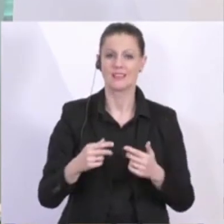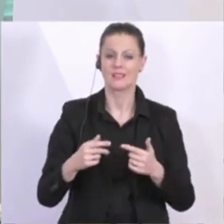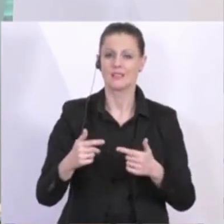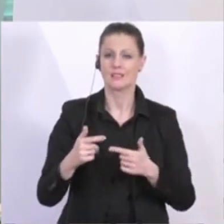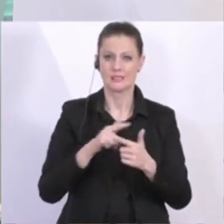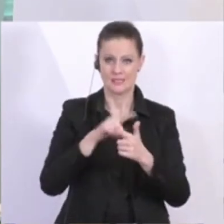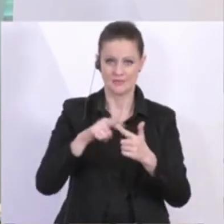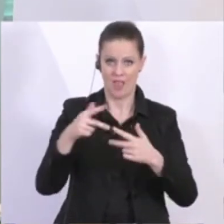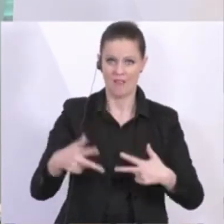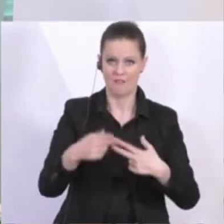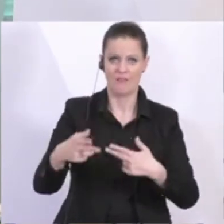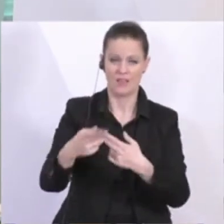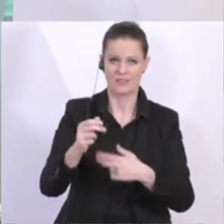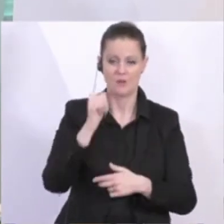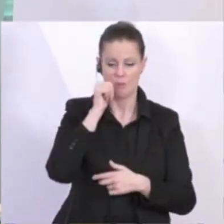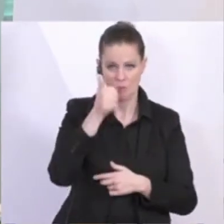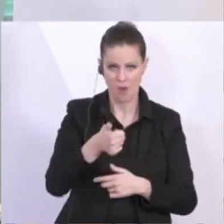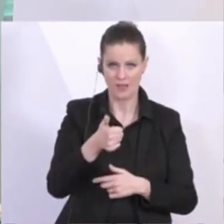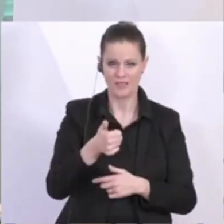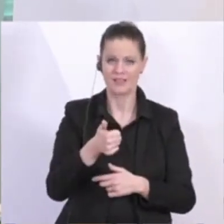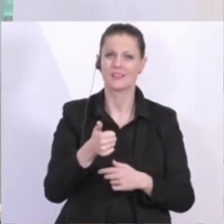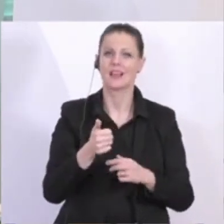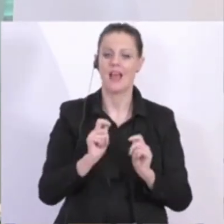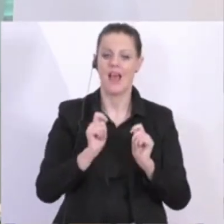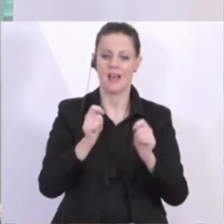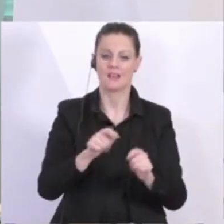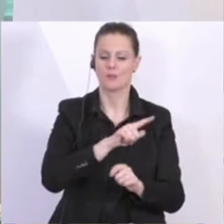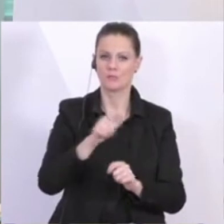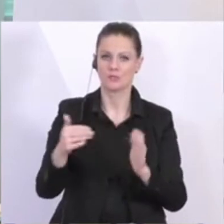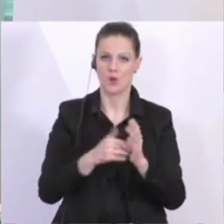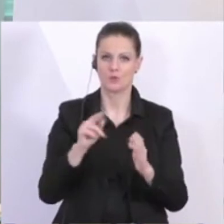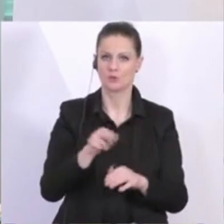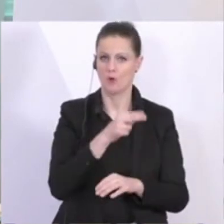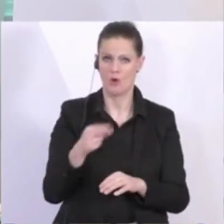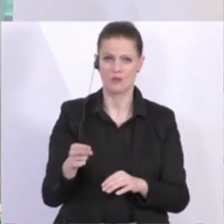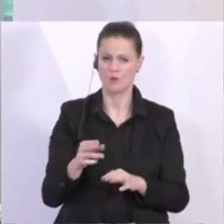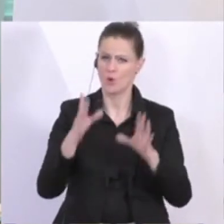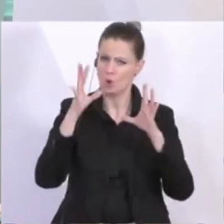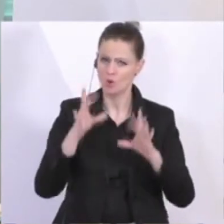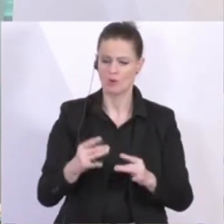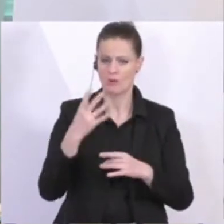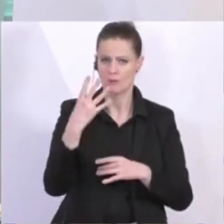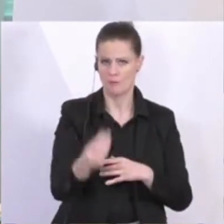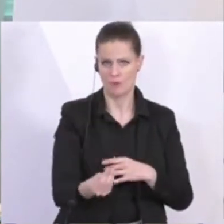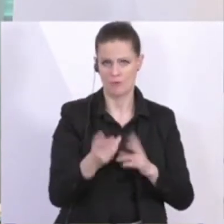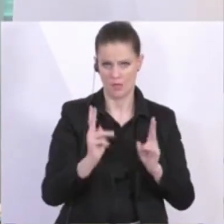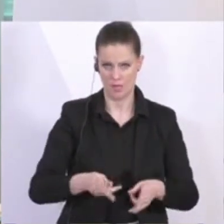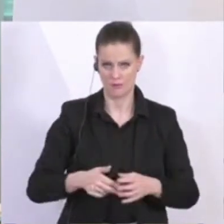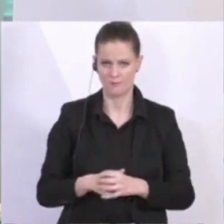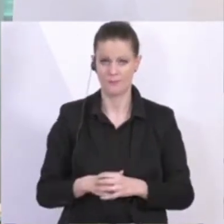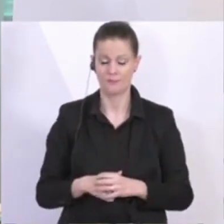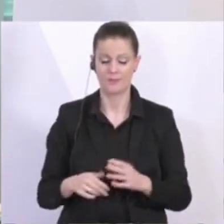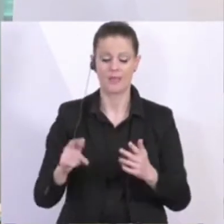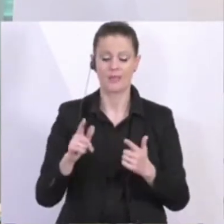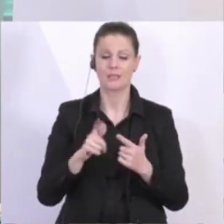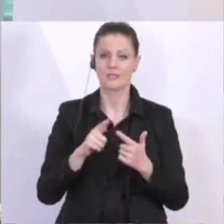startet morgen. Bis zu 1.000 Euro können hier beantragt und unbürokratisch sofort erhalten werden. In